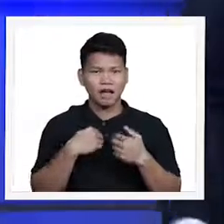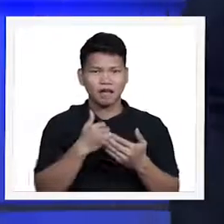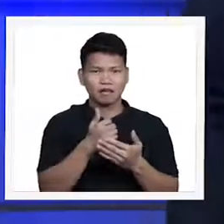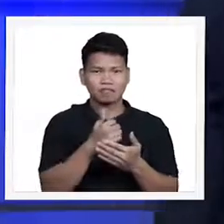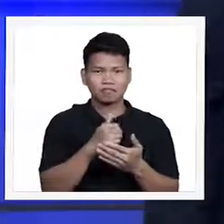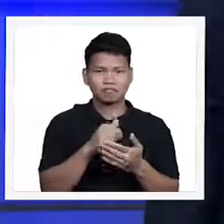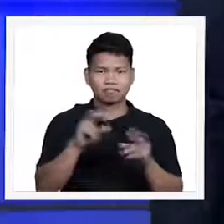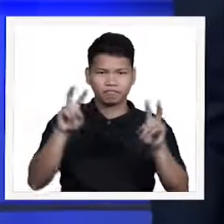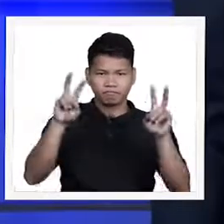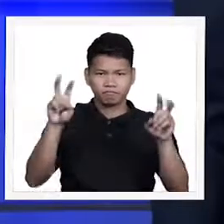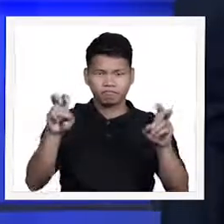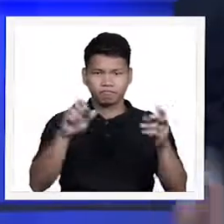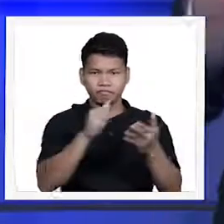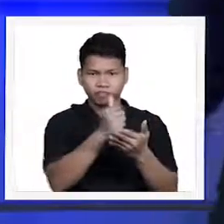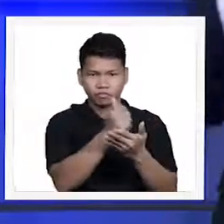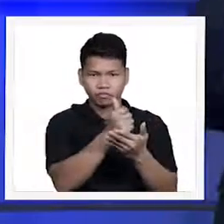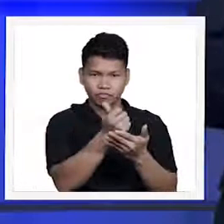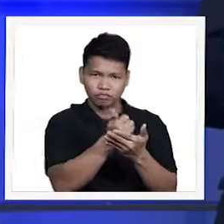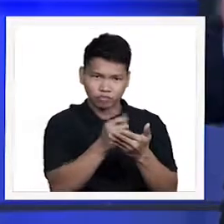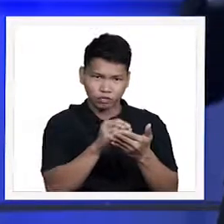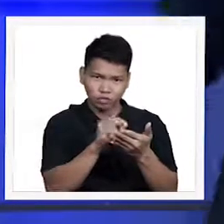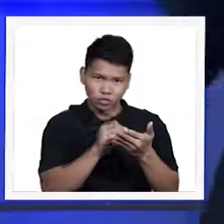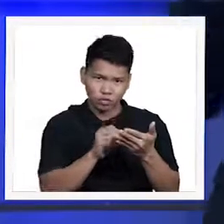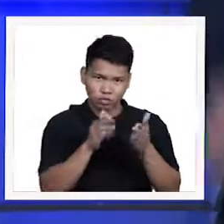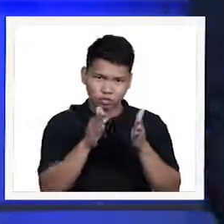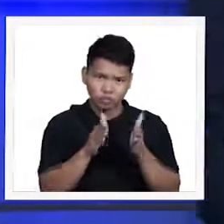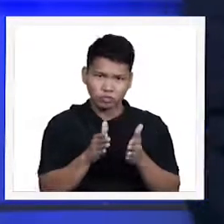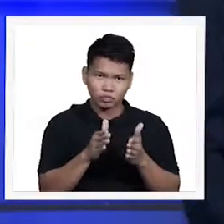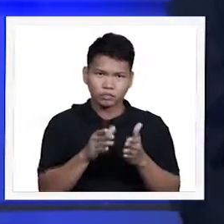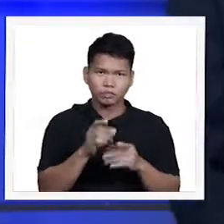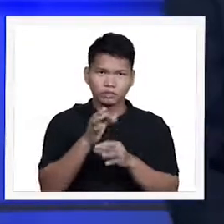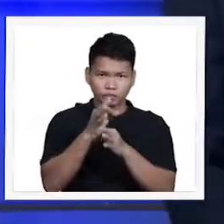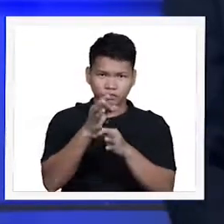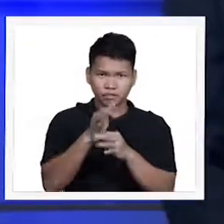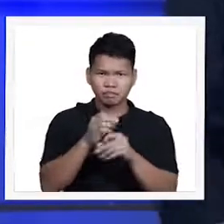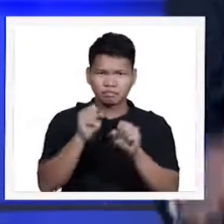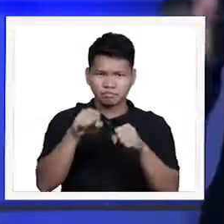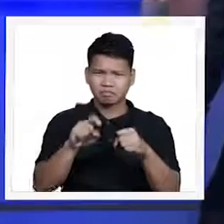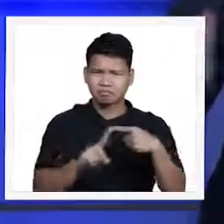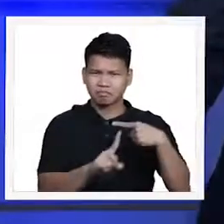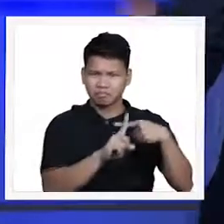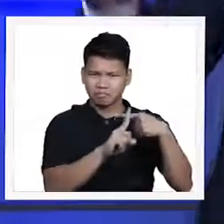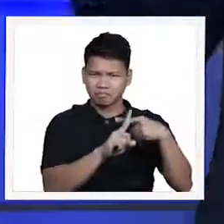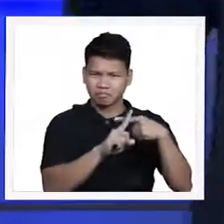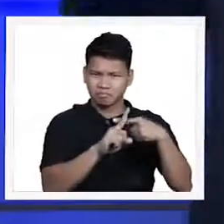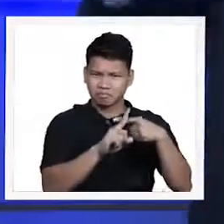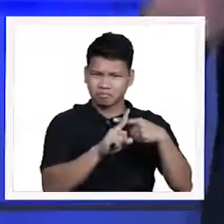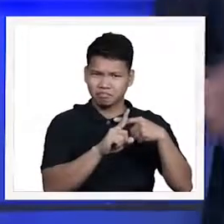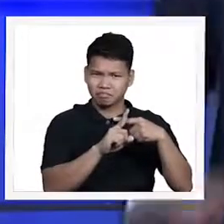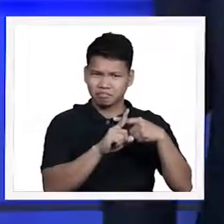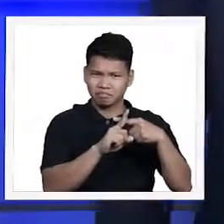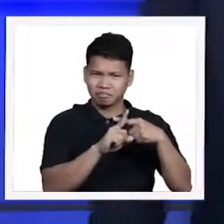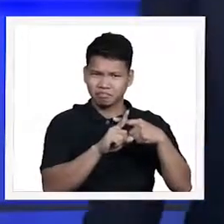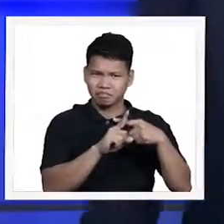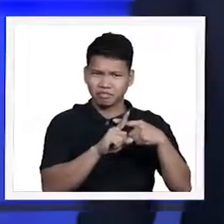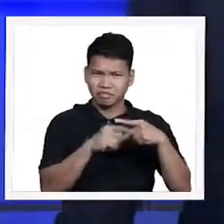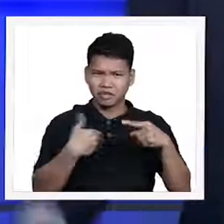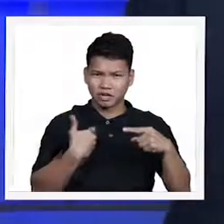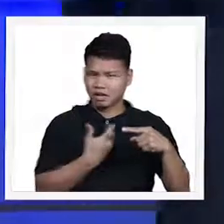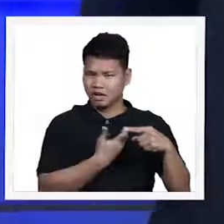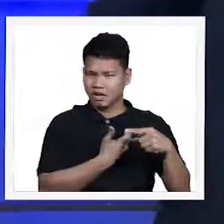nagsabi ng ganito, So, faith makes a positive difference in our physical,